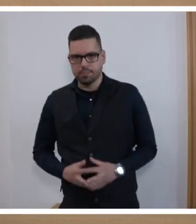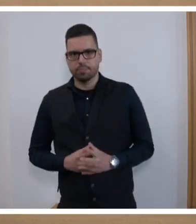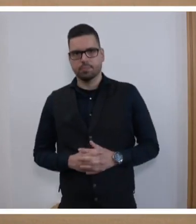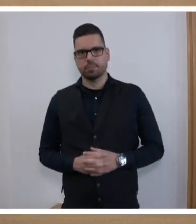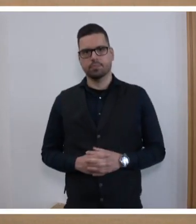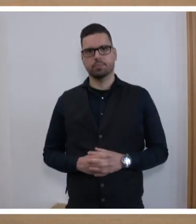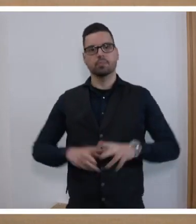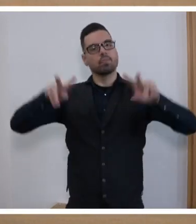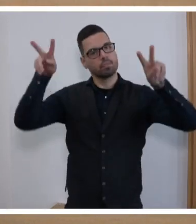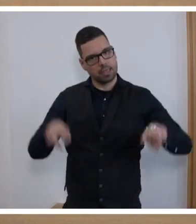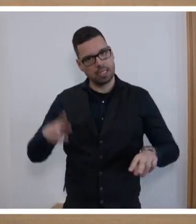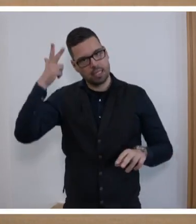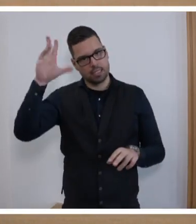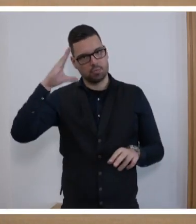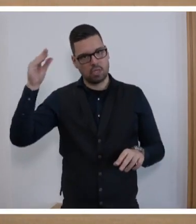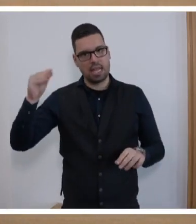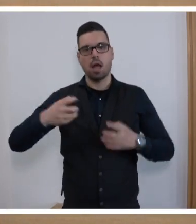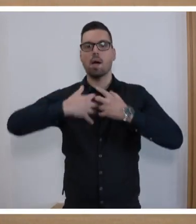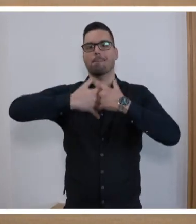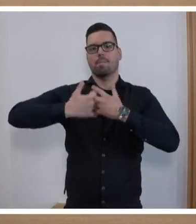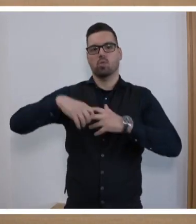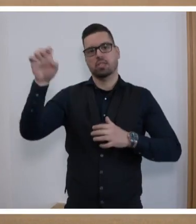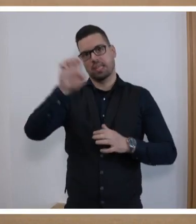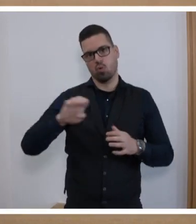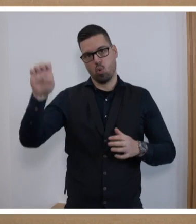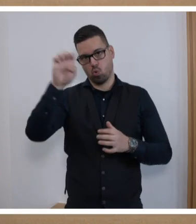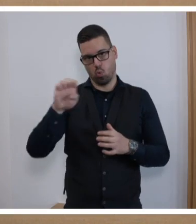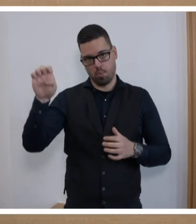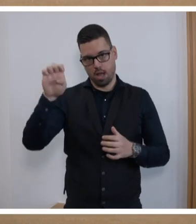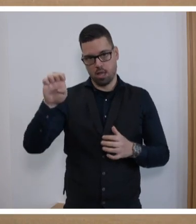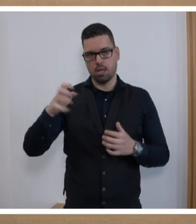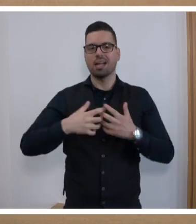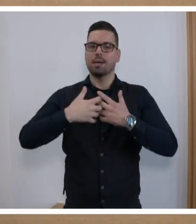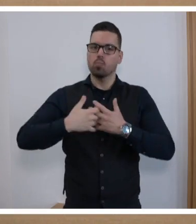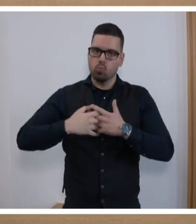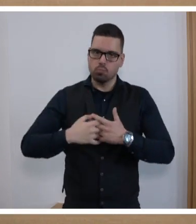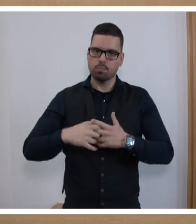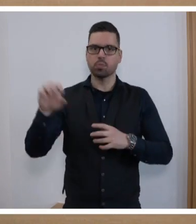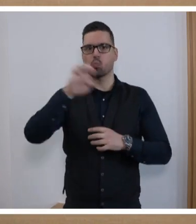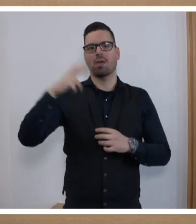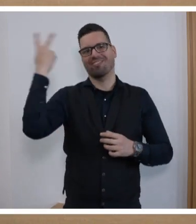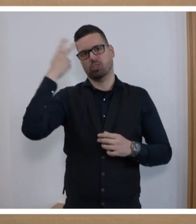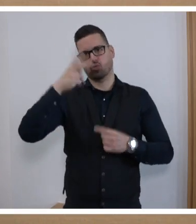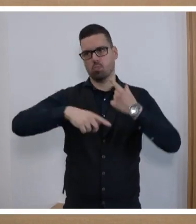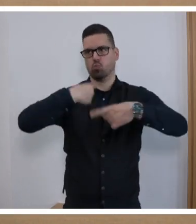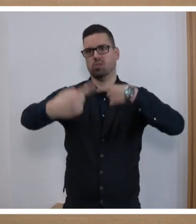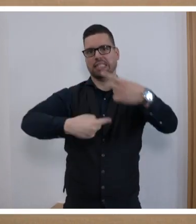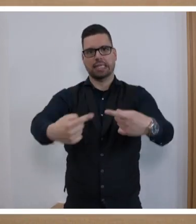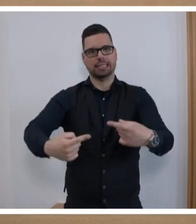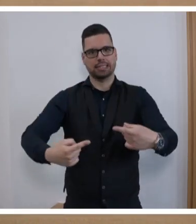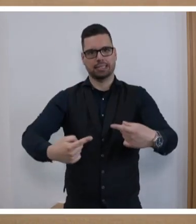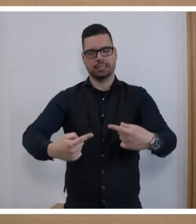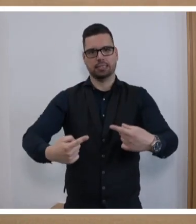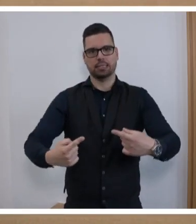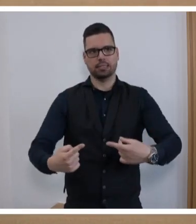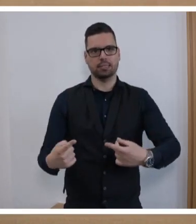Meine sehr verehrten Damen und Herren, Motor der europäischen Einigung, Motor des europäischen Verständigungsprozesses waren und sind